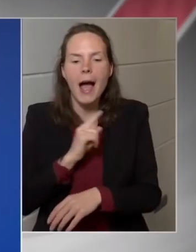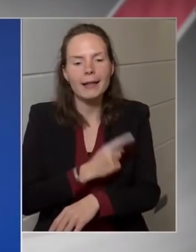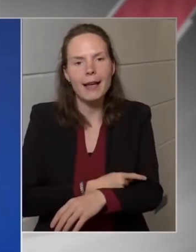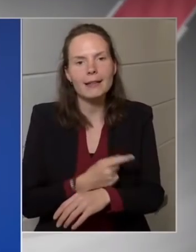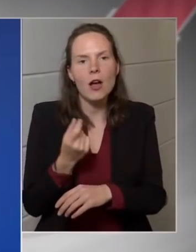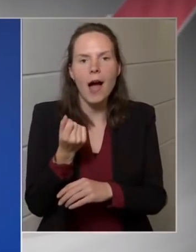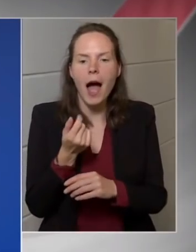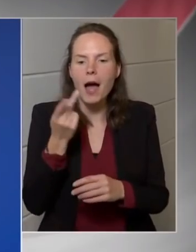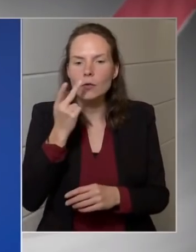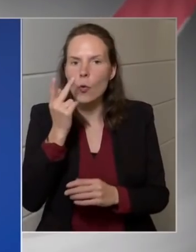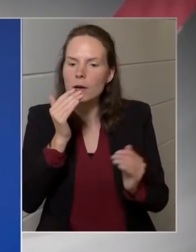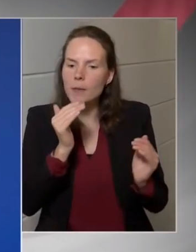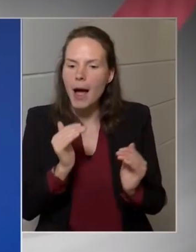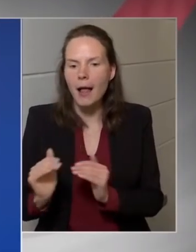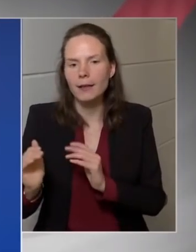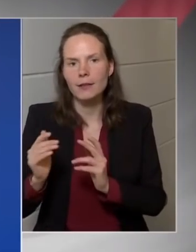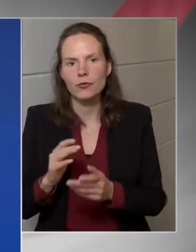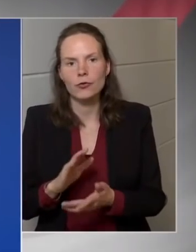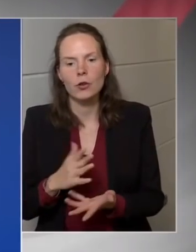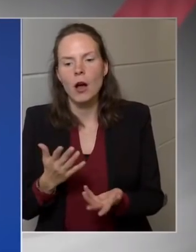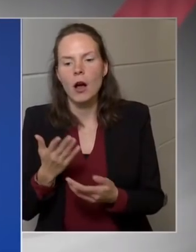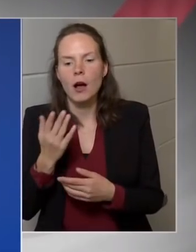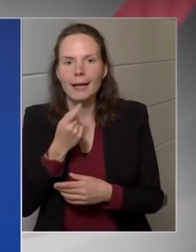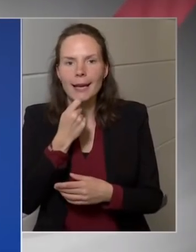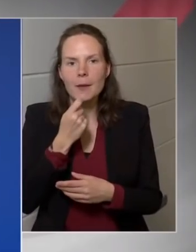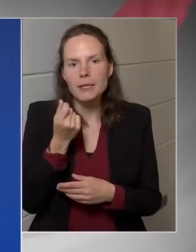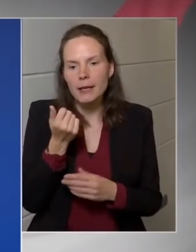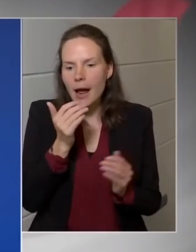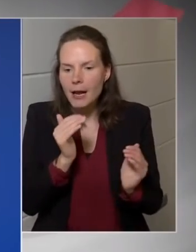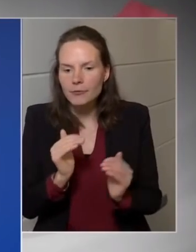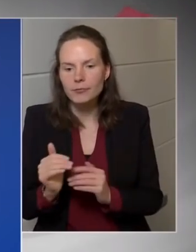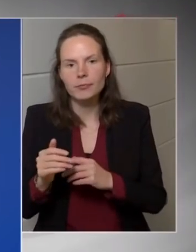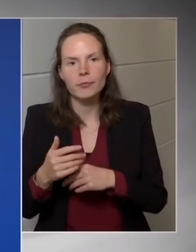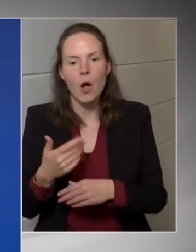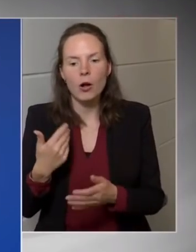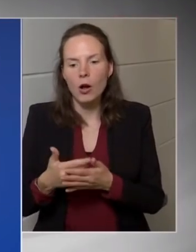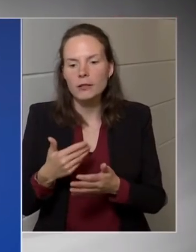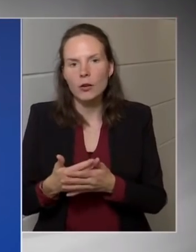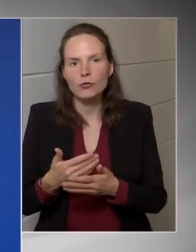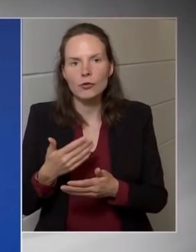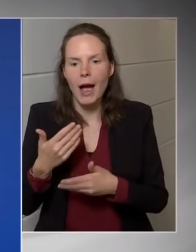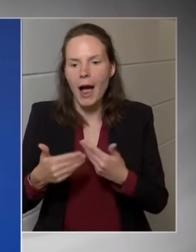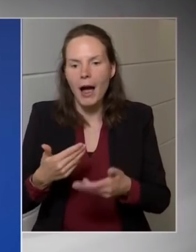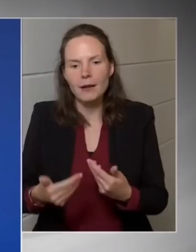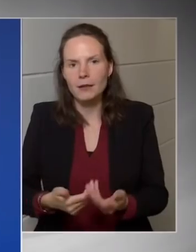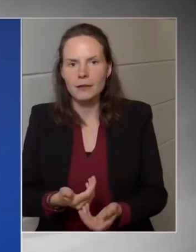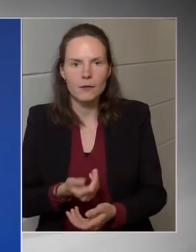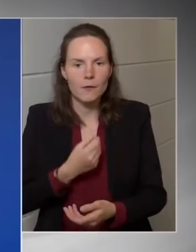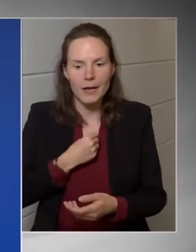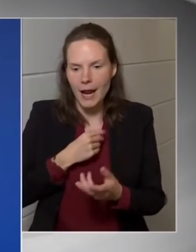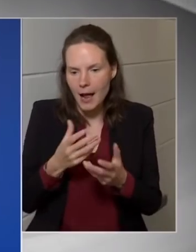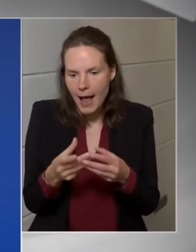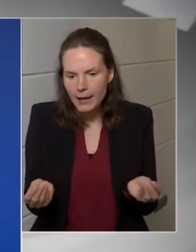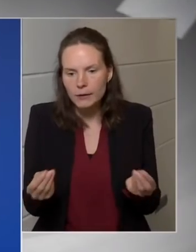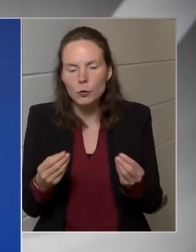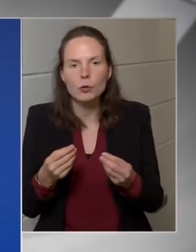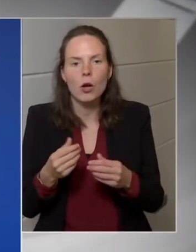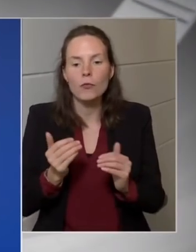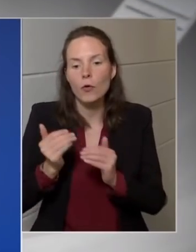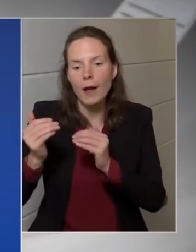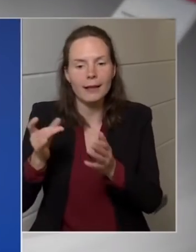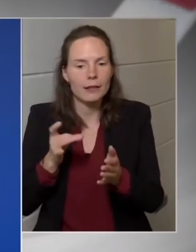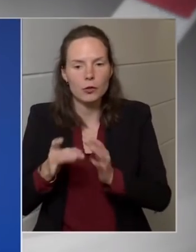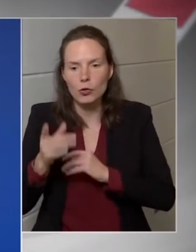normalizálódnak, és a gazdaság recessziós félelmei eltűnnek, a növekedés gyorsabb lesz, akkor nincs